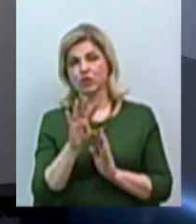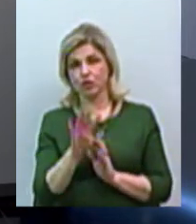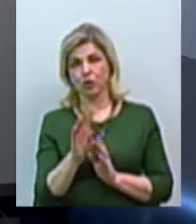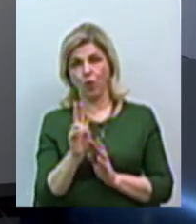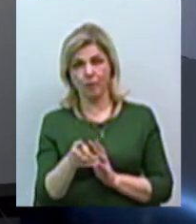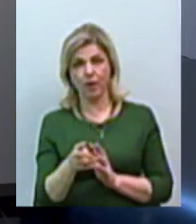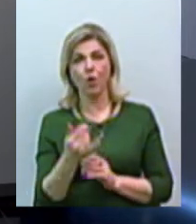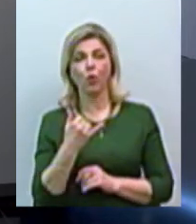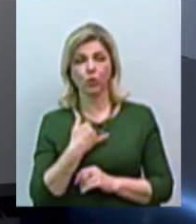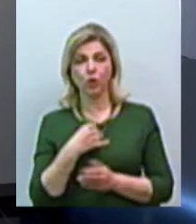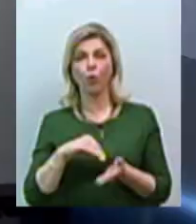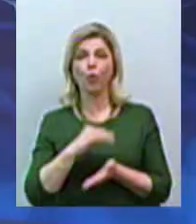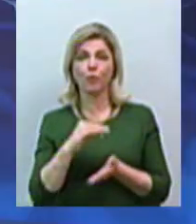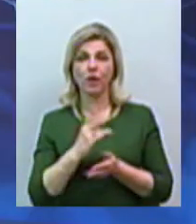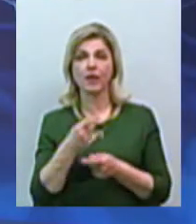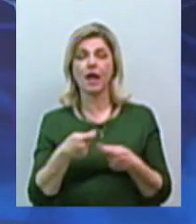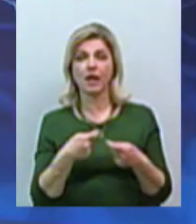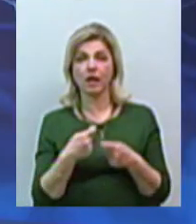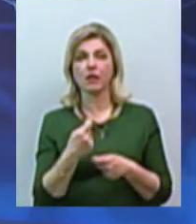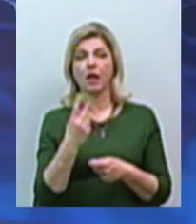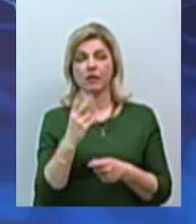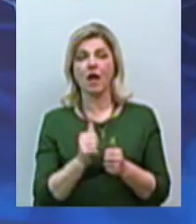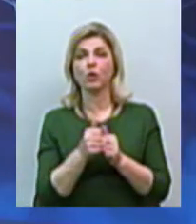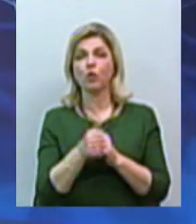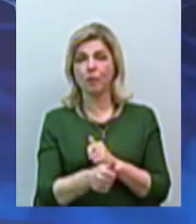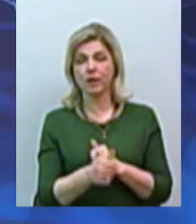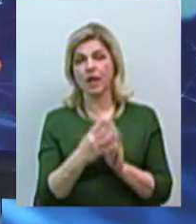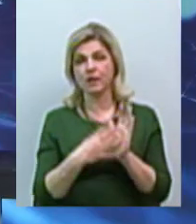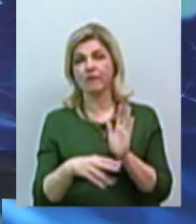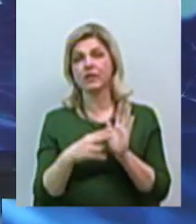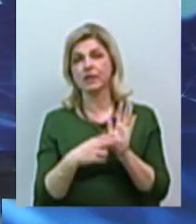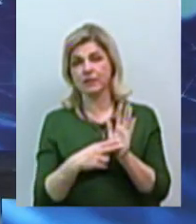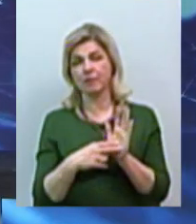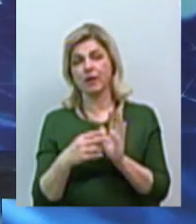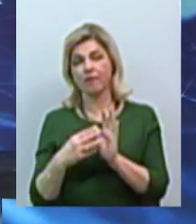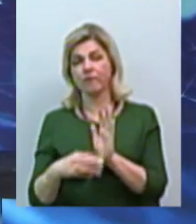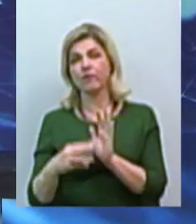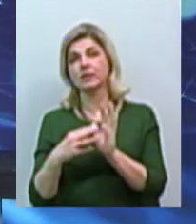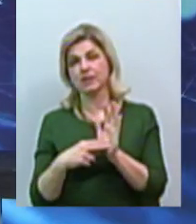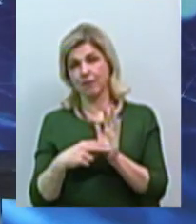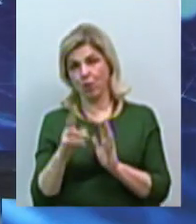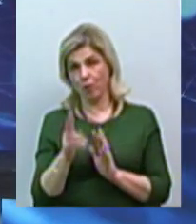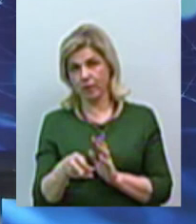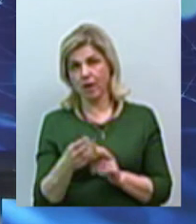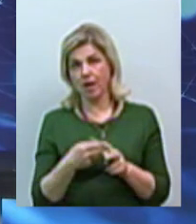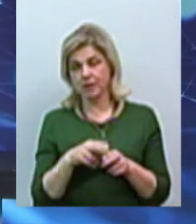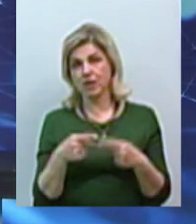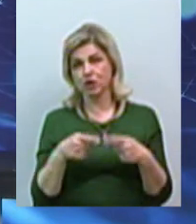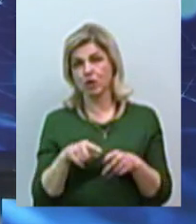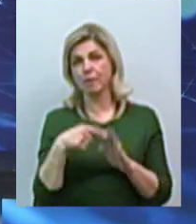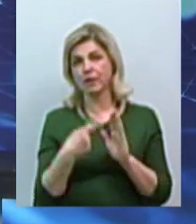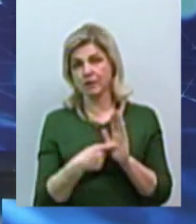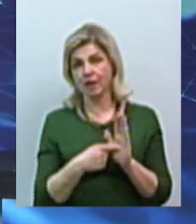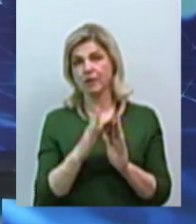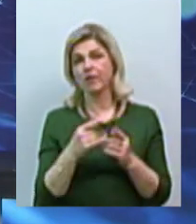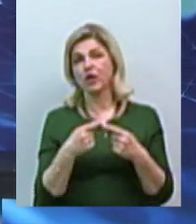В нас купують на ринку на добу наперед 97-87 копійок. І це вже інше питання в іншій